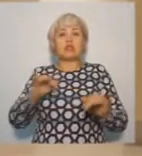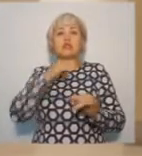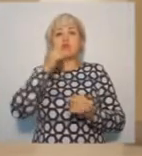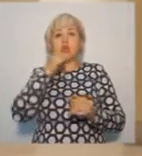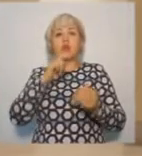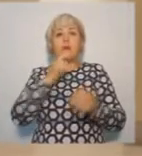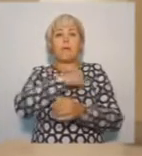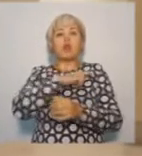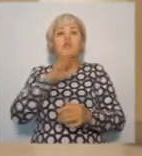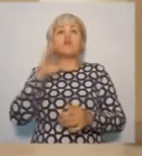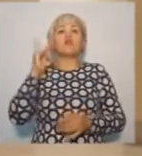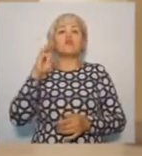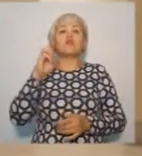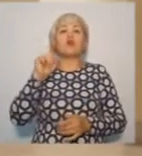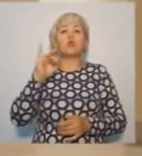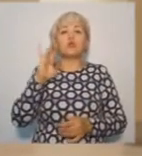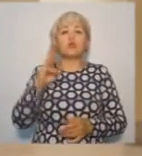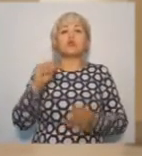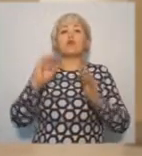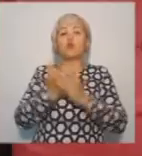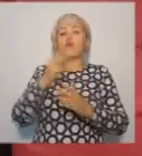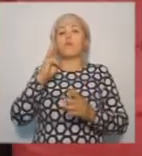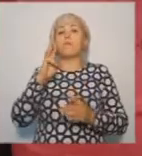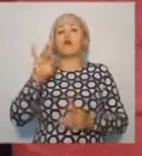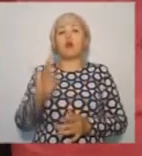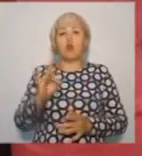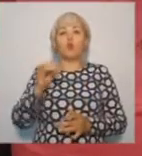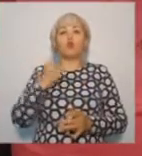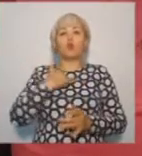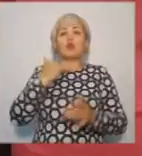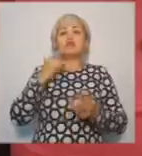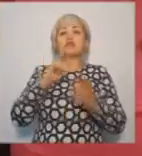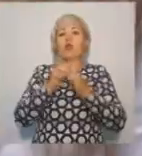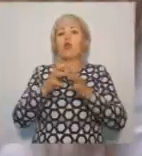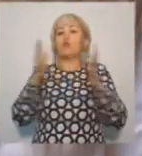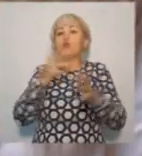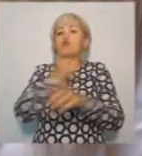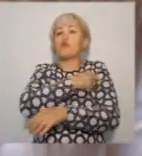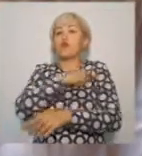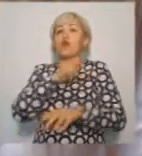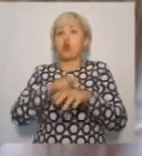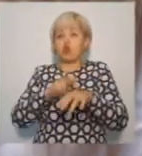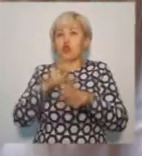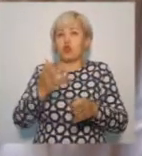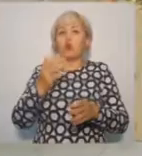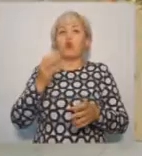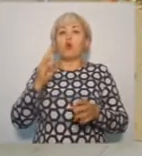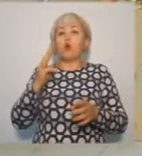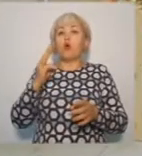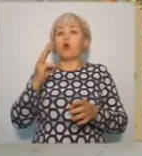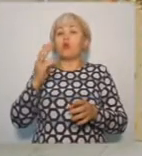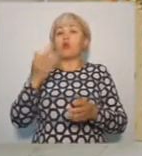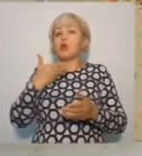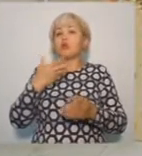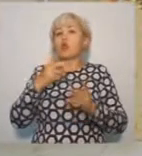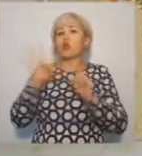больше медицинских сил. От нас не уезжают, к нам приезжают на работу. 24 детских поликлиники в Югре поменяют принцип работы.